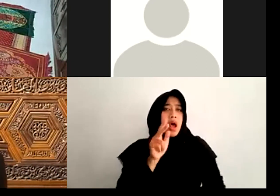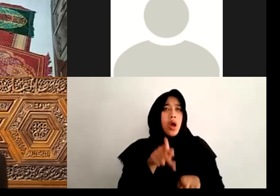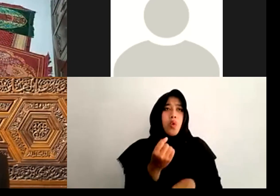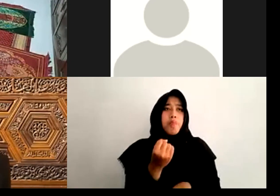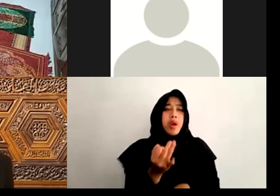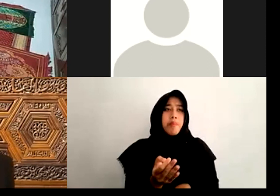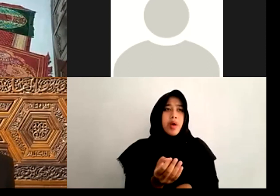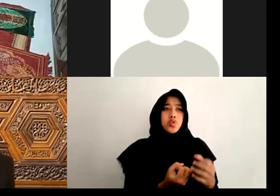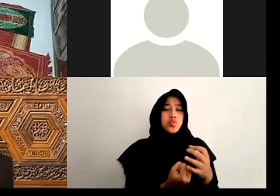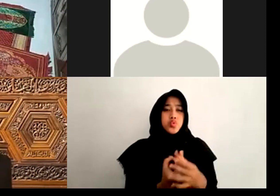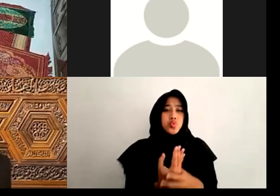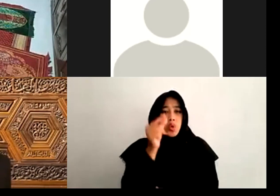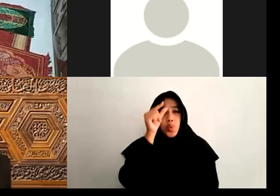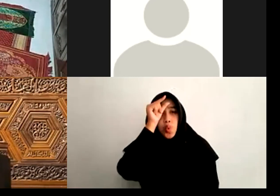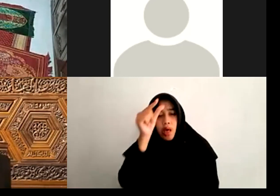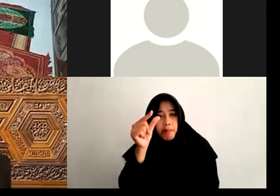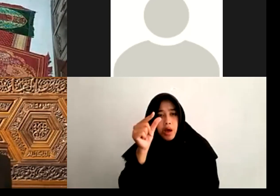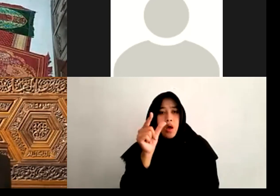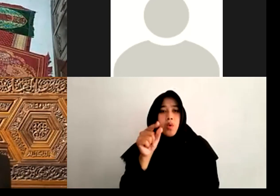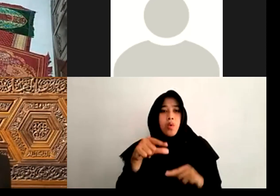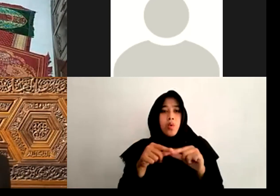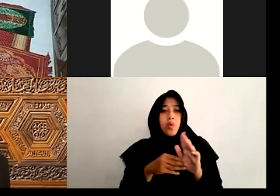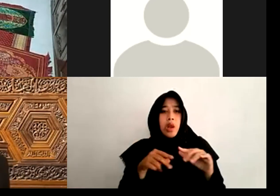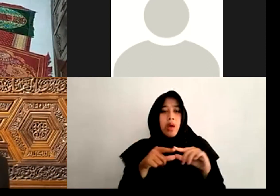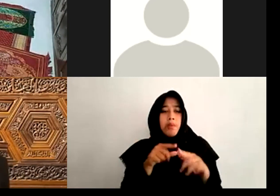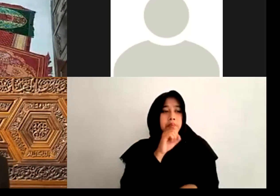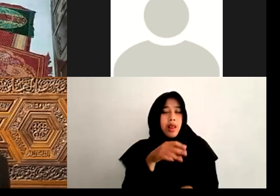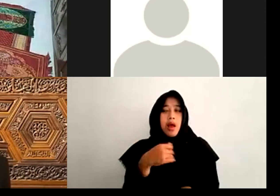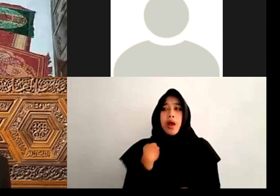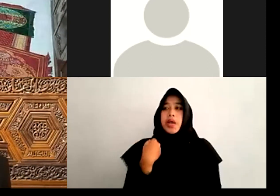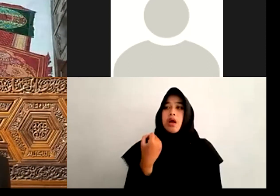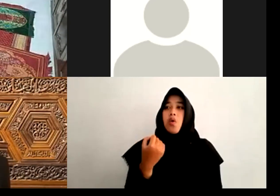Ada Banyak Ulama Yang Mengatakan Bahwa Perempuan Bisa Menjadi Imam Sholat